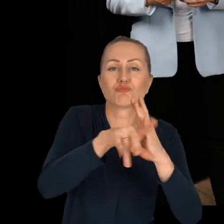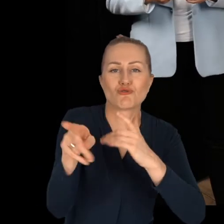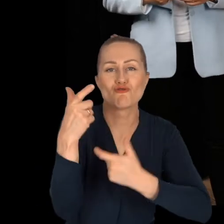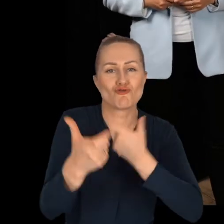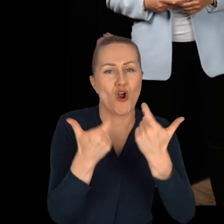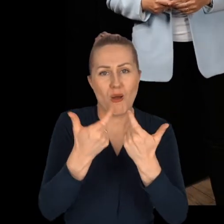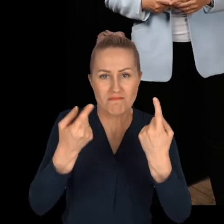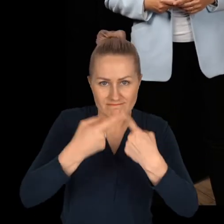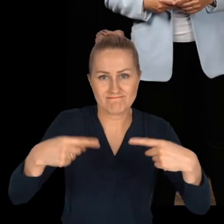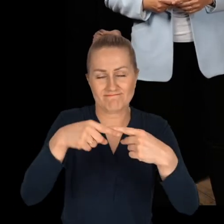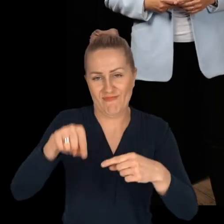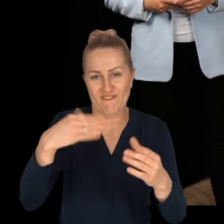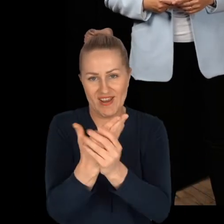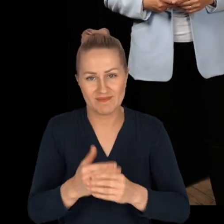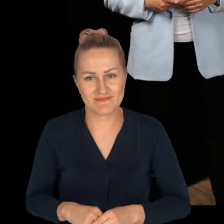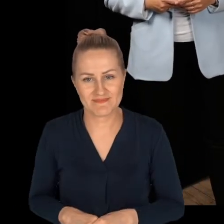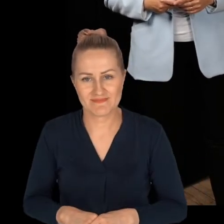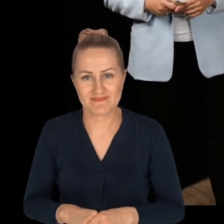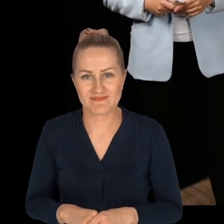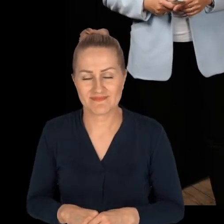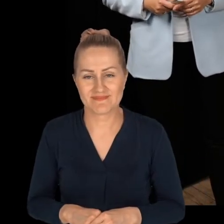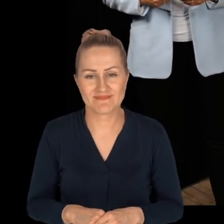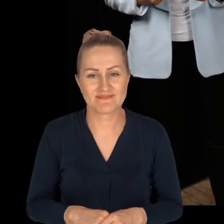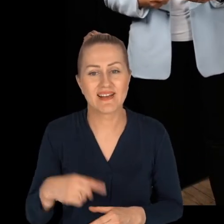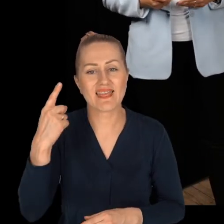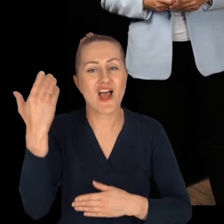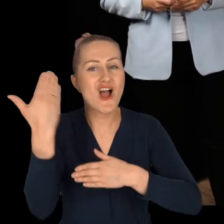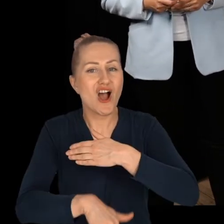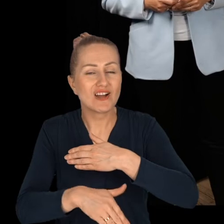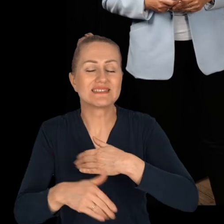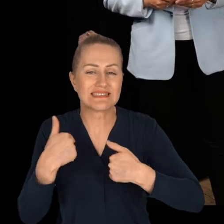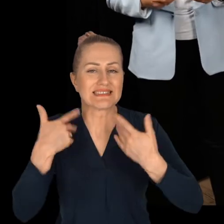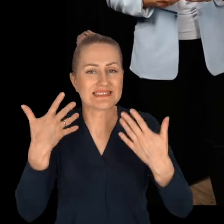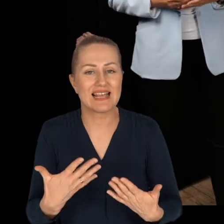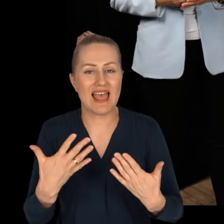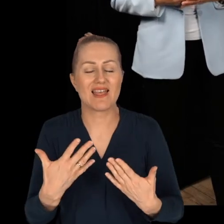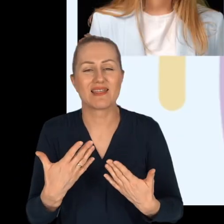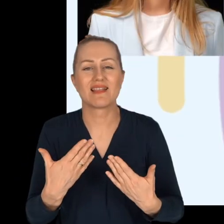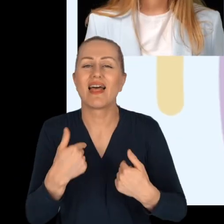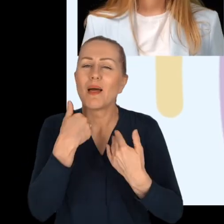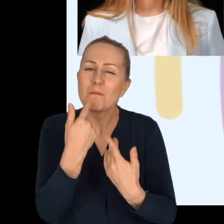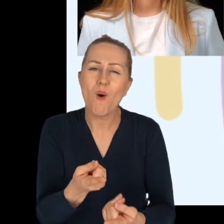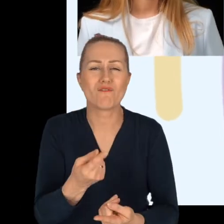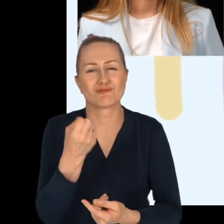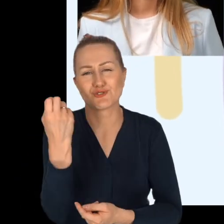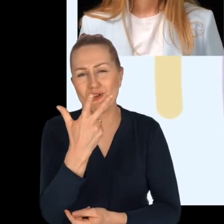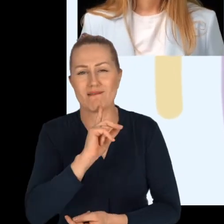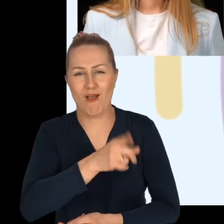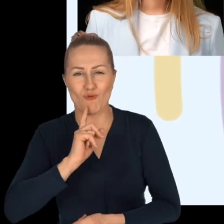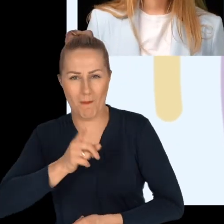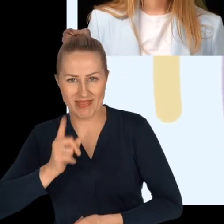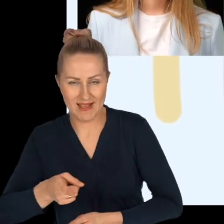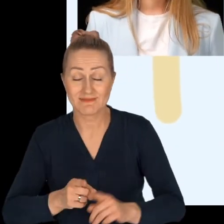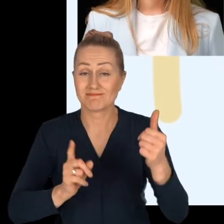realizuje siebie w naszej organizacji. Na koniec chciałabym dać takie trzy rekomendacje.